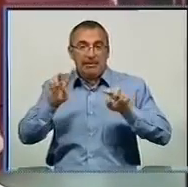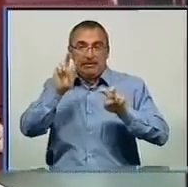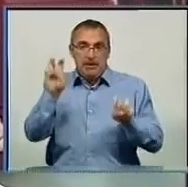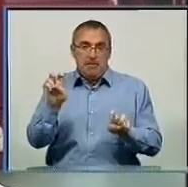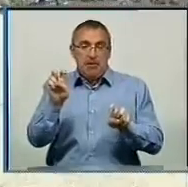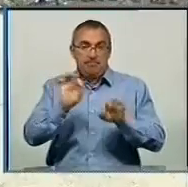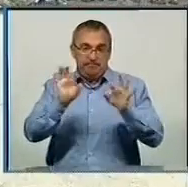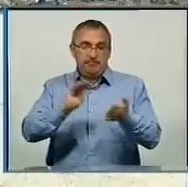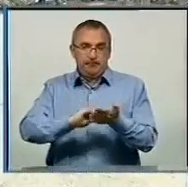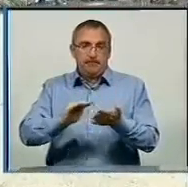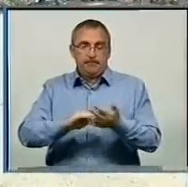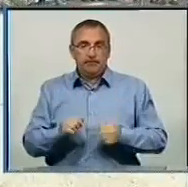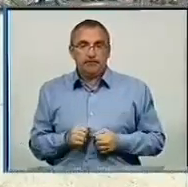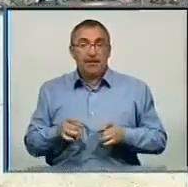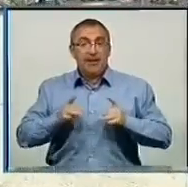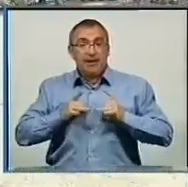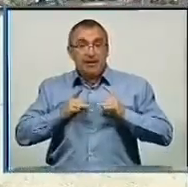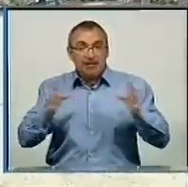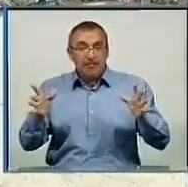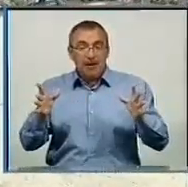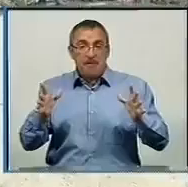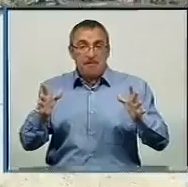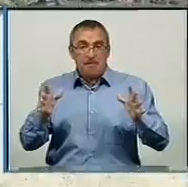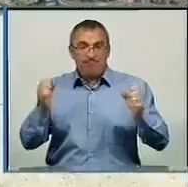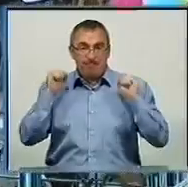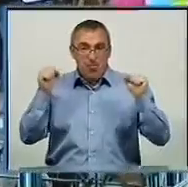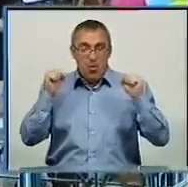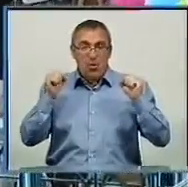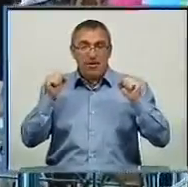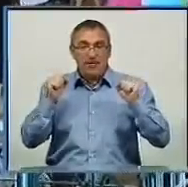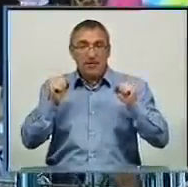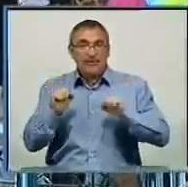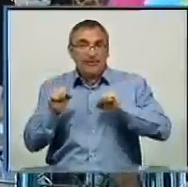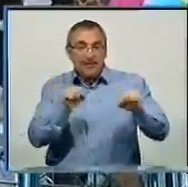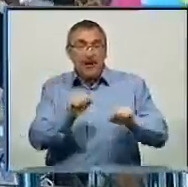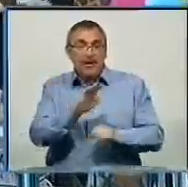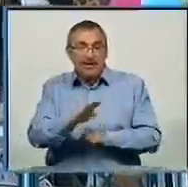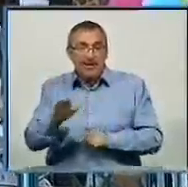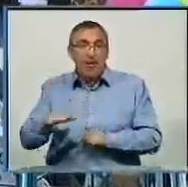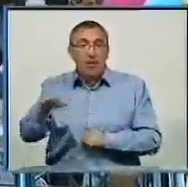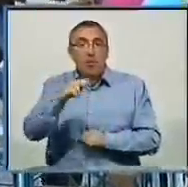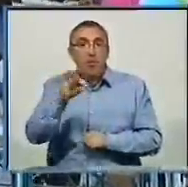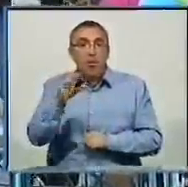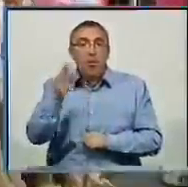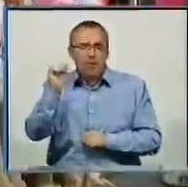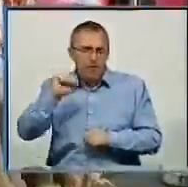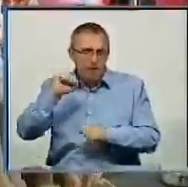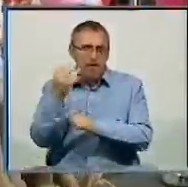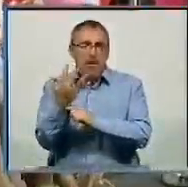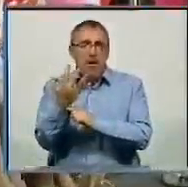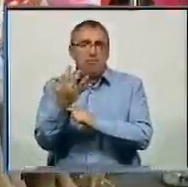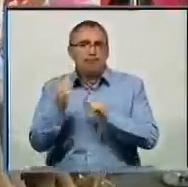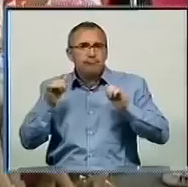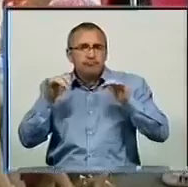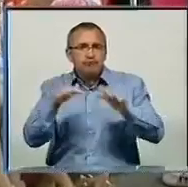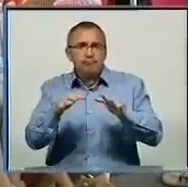Момига. Свято спортивного екстриму, присвячений Дню захисту дітей, проходить на мікрорайоні Попова вже в п'яте. Цього року масштаб